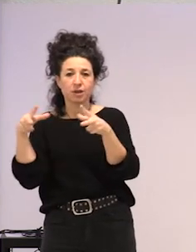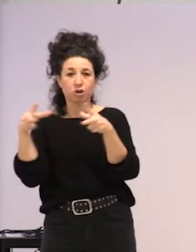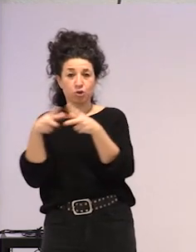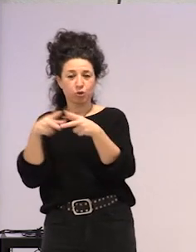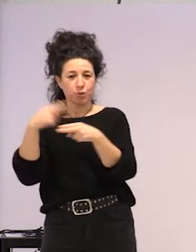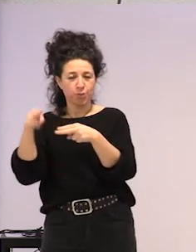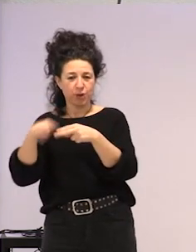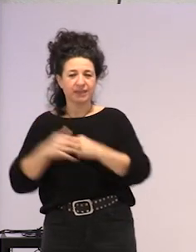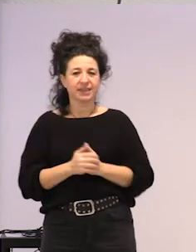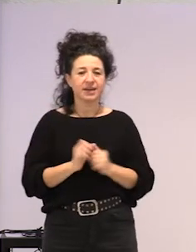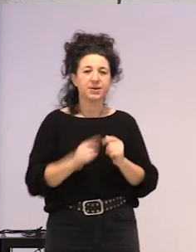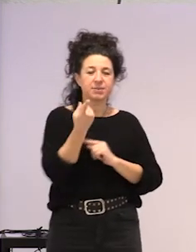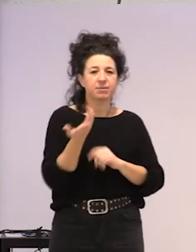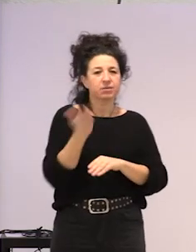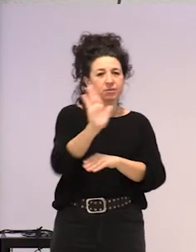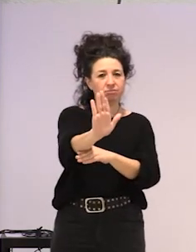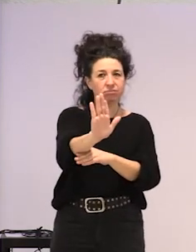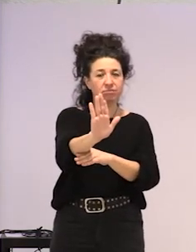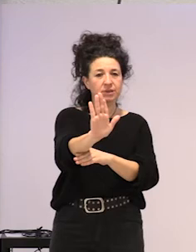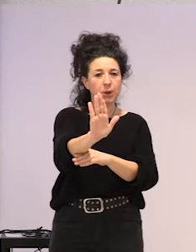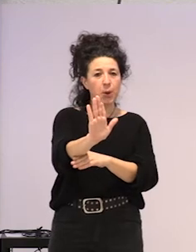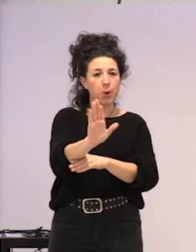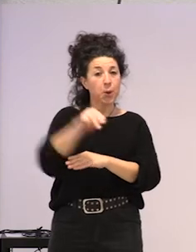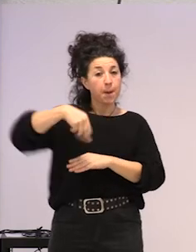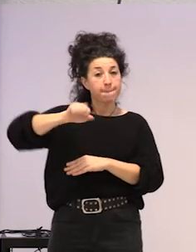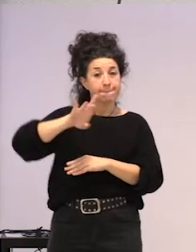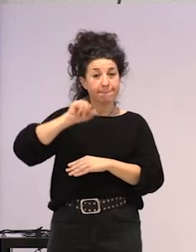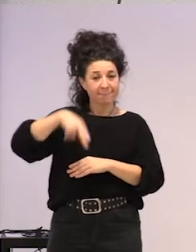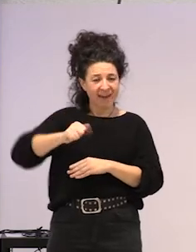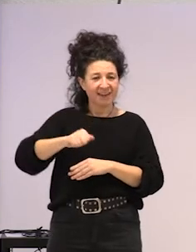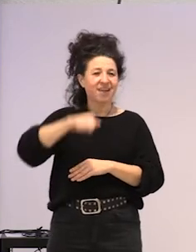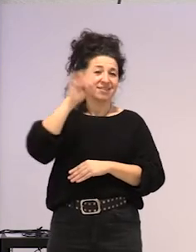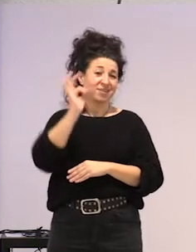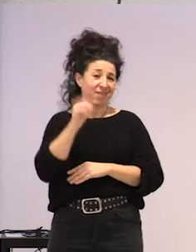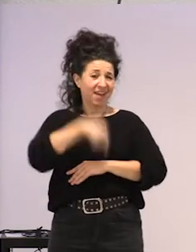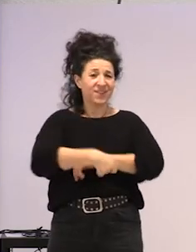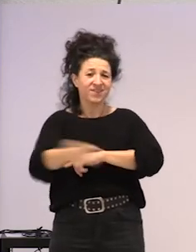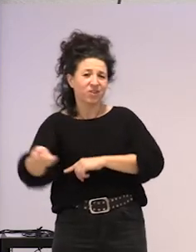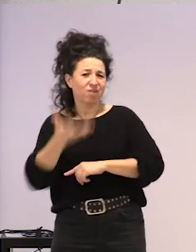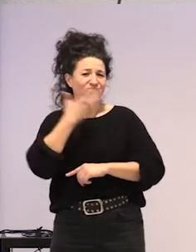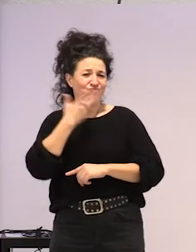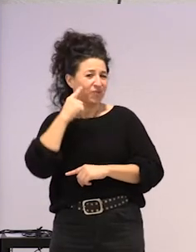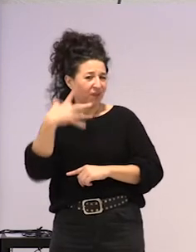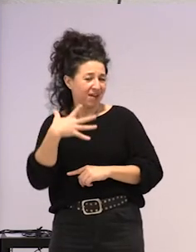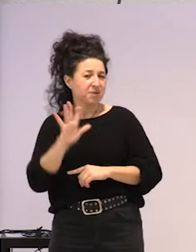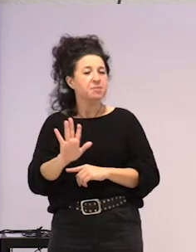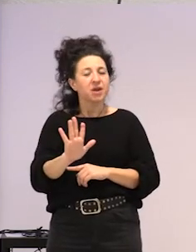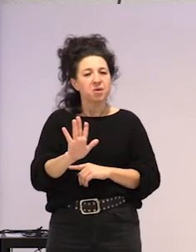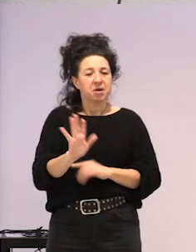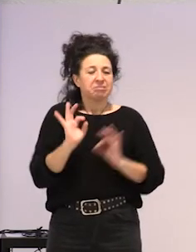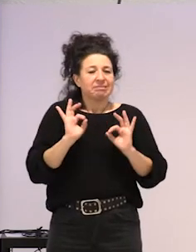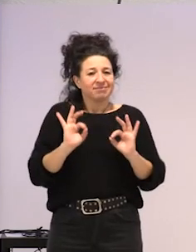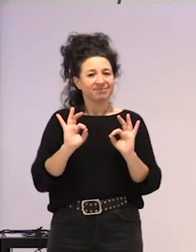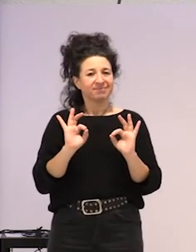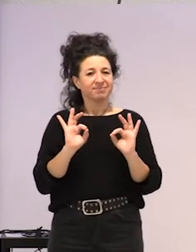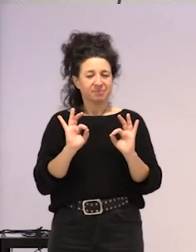Horenda dizi marinaren nahiak prezten bat eringodugu, erriada baski zenbara baski esagun edaia barenda, baina, ala